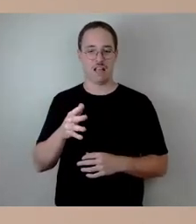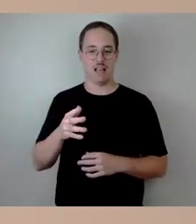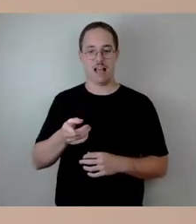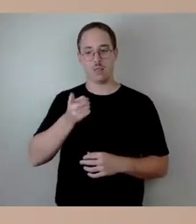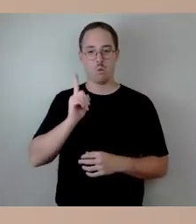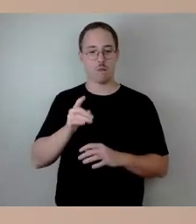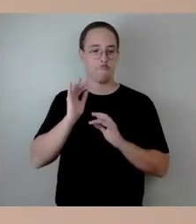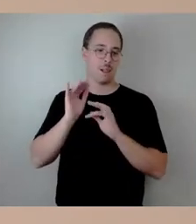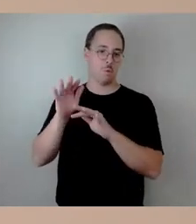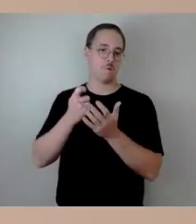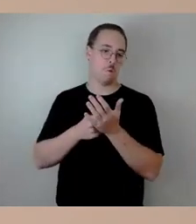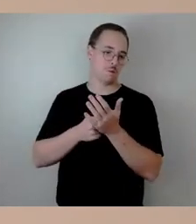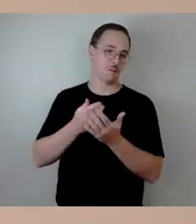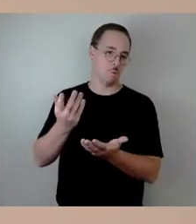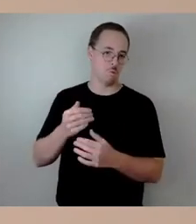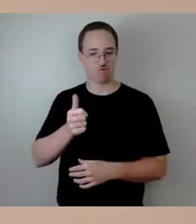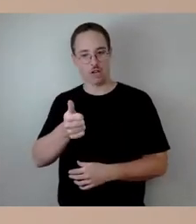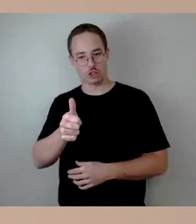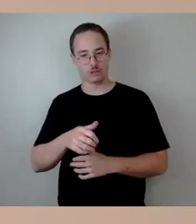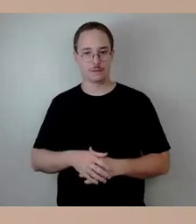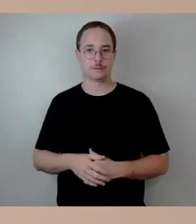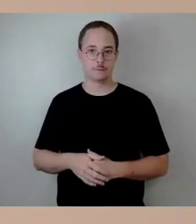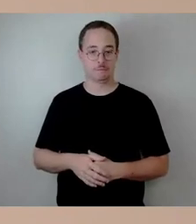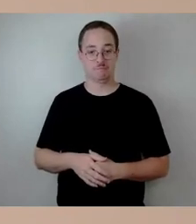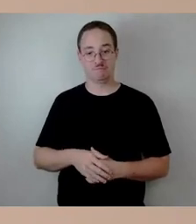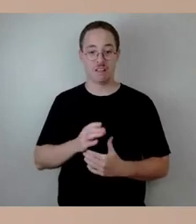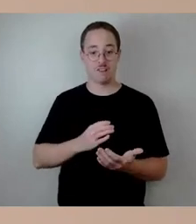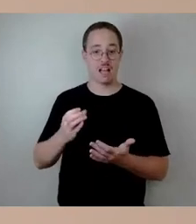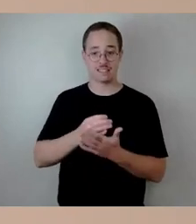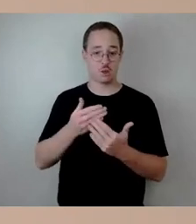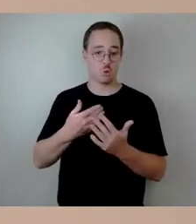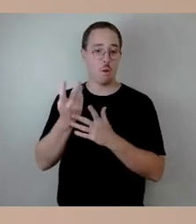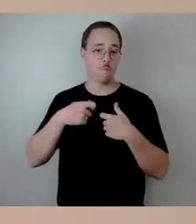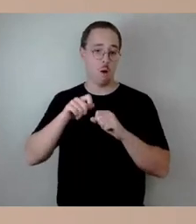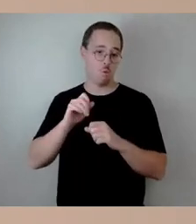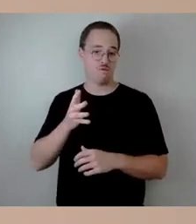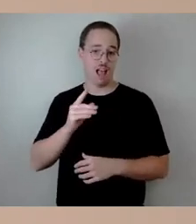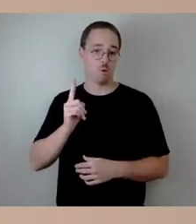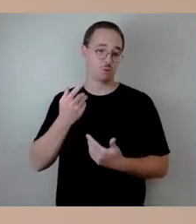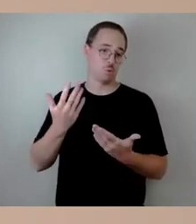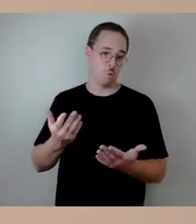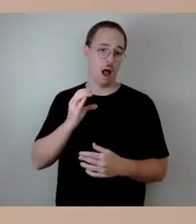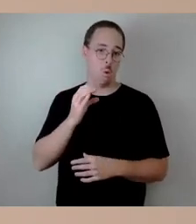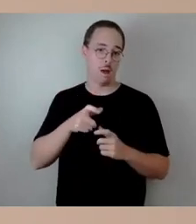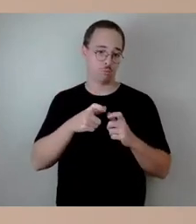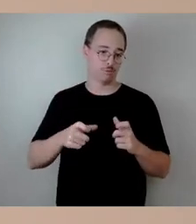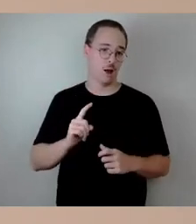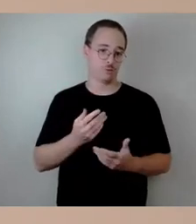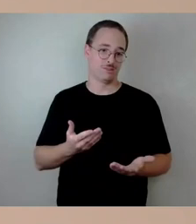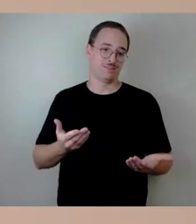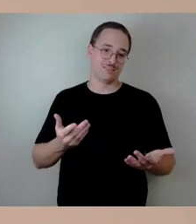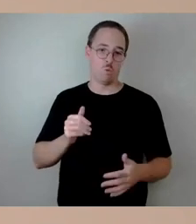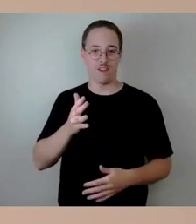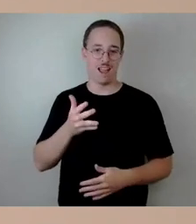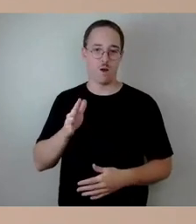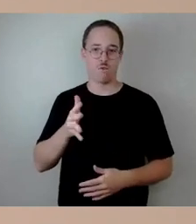Größenordnung, über die wir dann bei einem Ersatzneubau mindestens reden. Davon muss man einfach ausgehen. Ersatzneubau